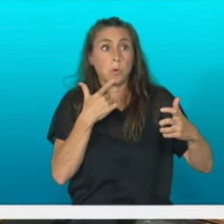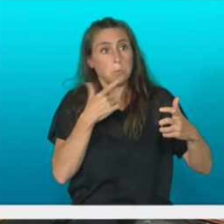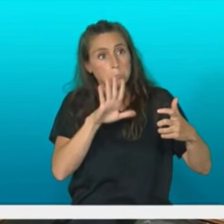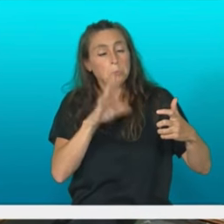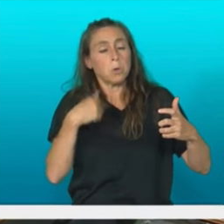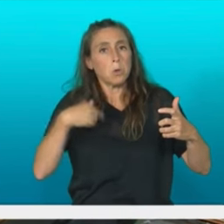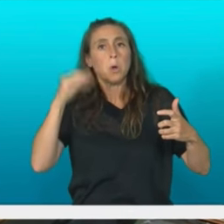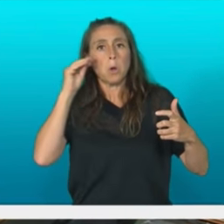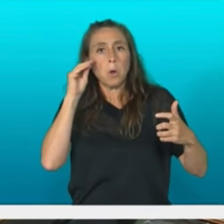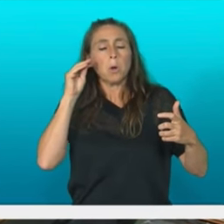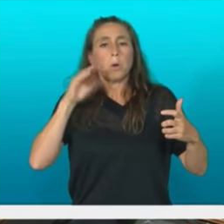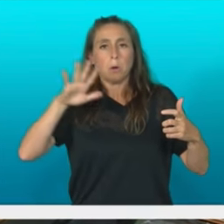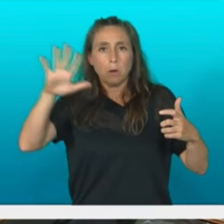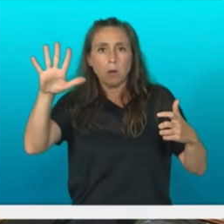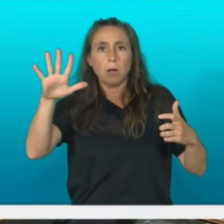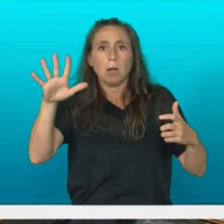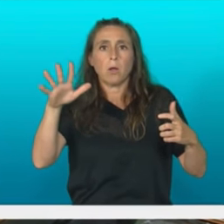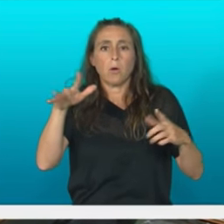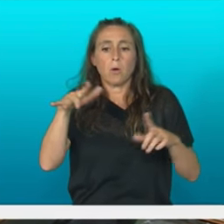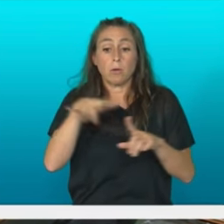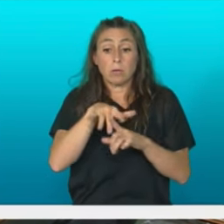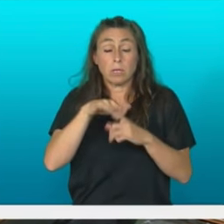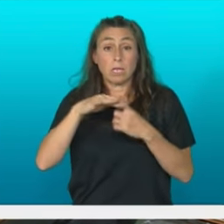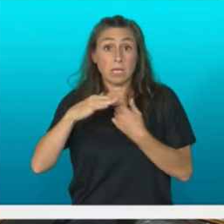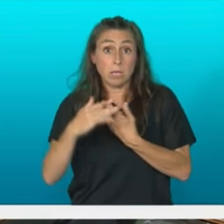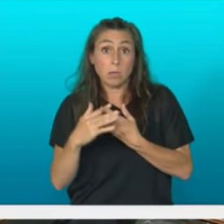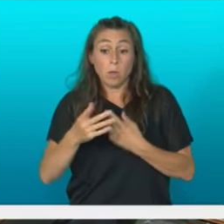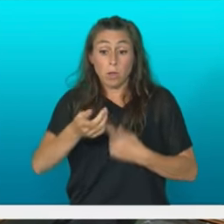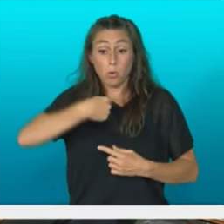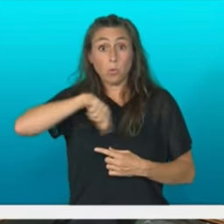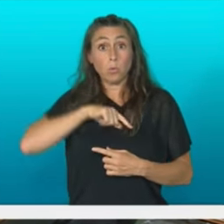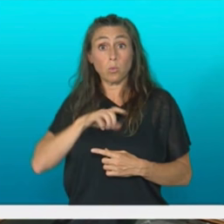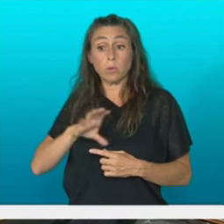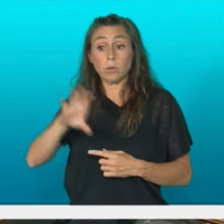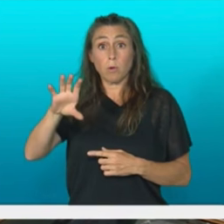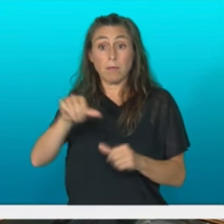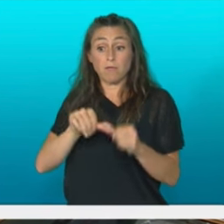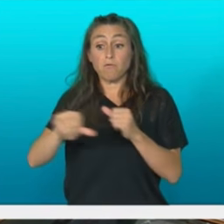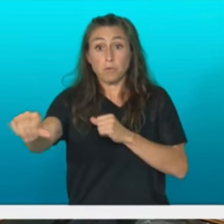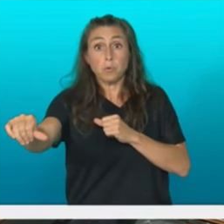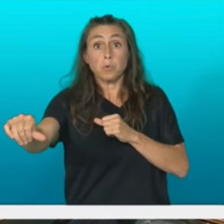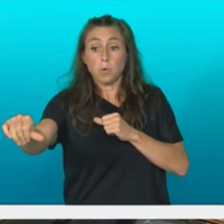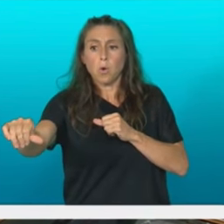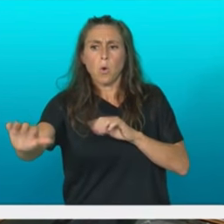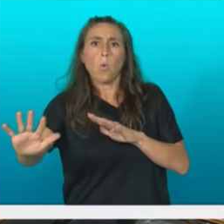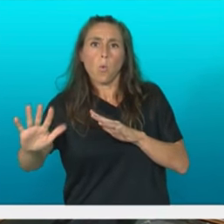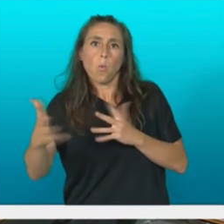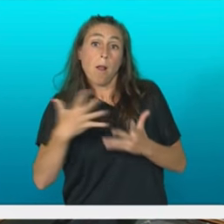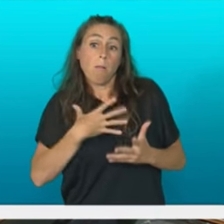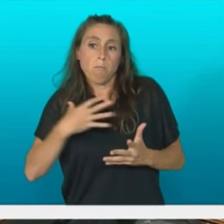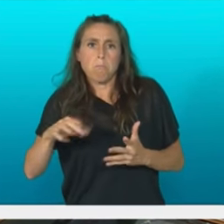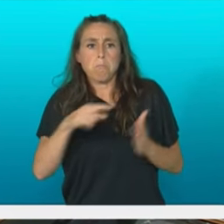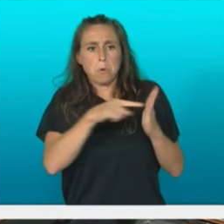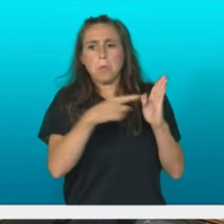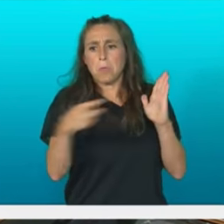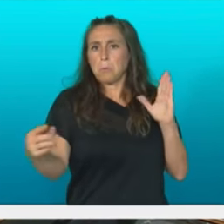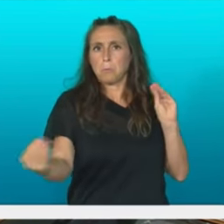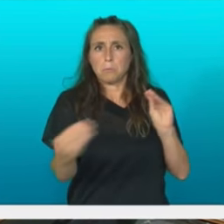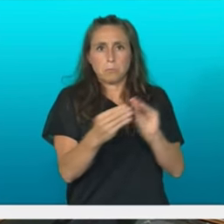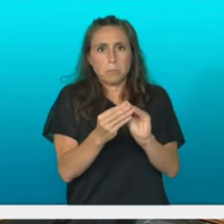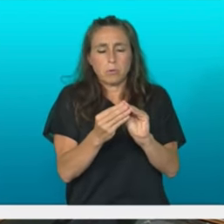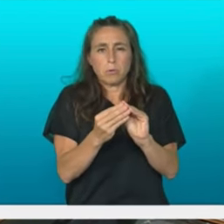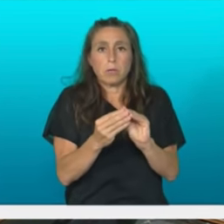izlatzen zuela gure herriaren etorkizunak zein izan behar duen baino ez du erretorikautza izan behar